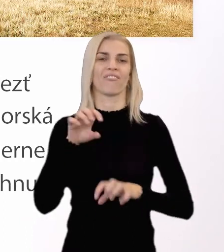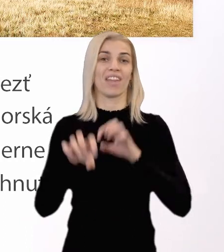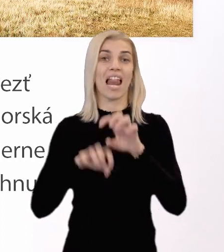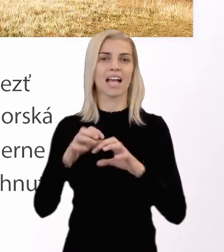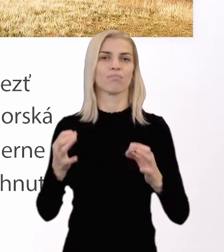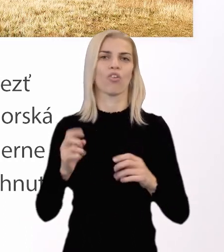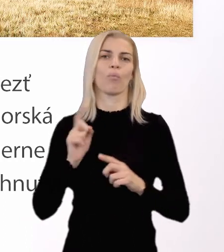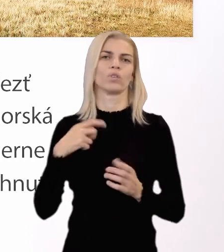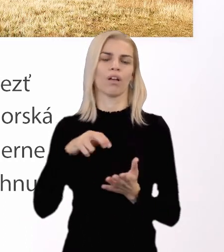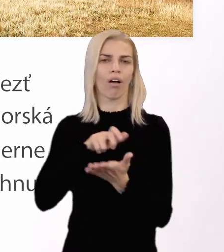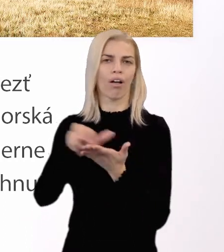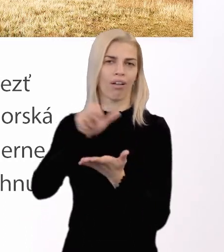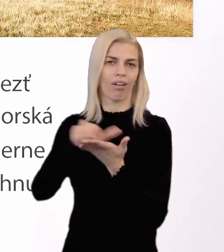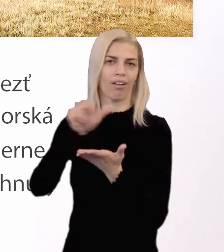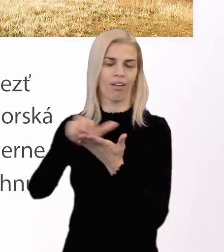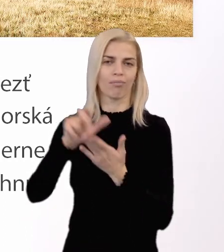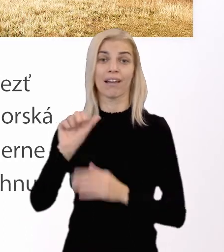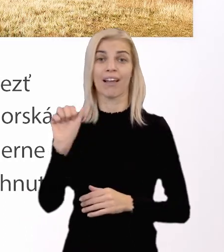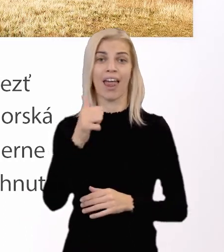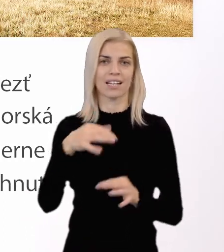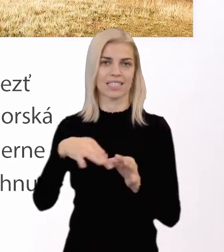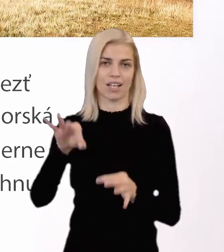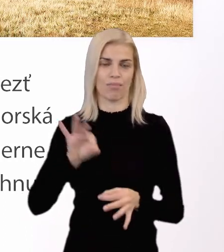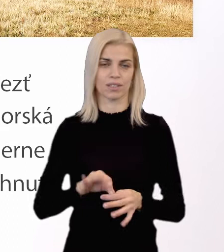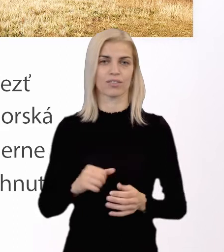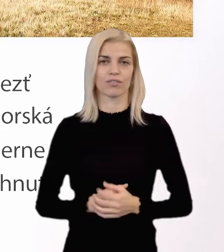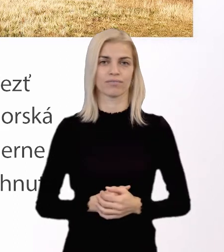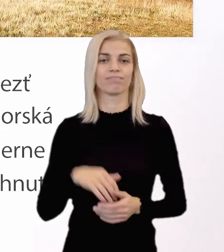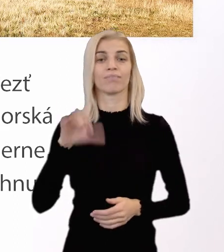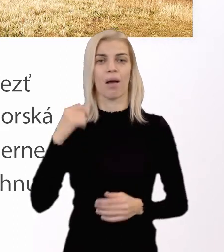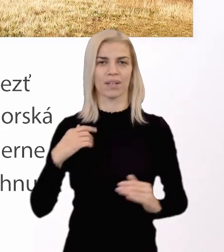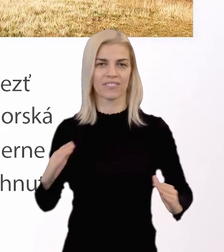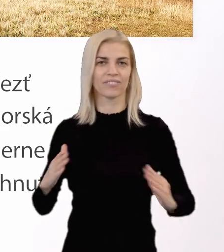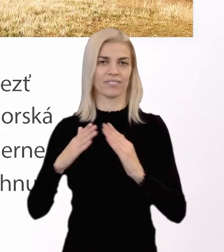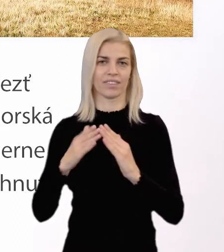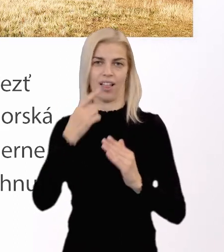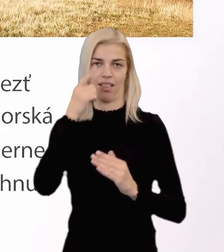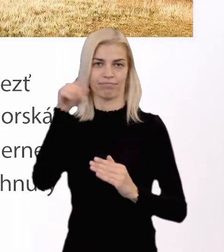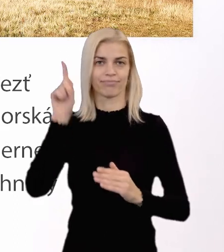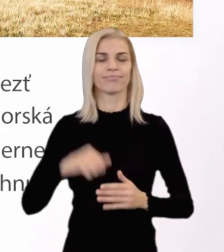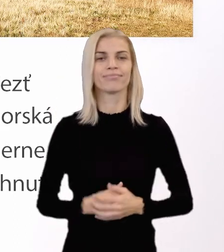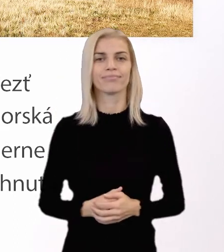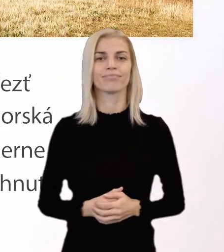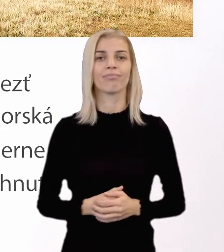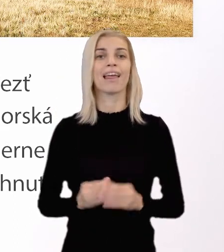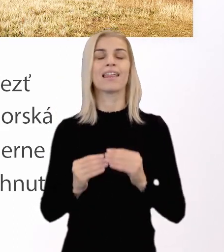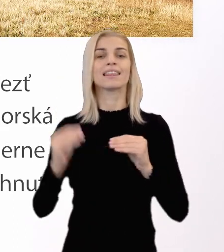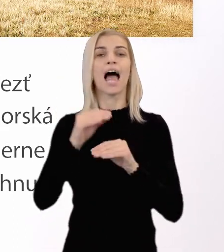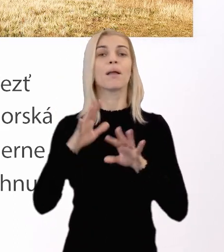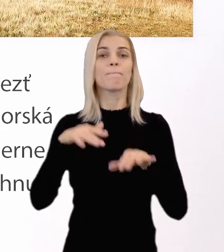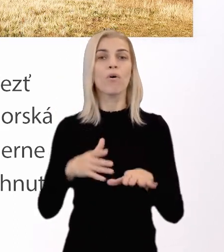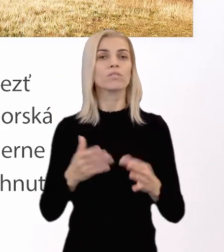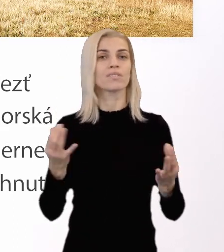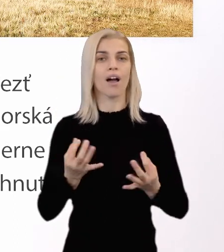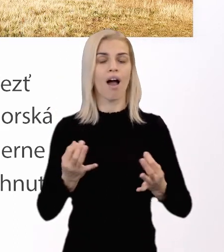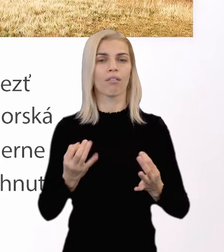museli vyšlapať naozaj 11 kilometrov, aby sme sa dostali nad vrchou toho kopca. Nadmorská, pretože každý